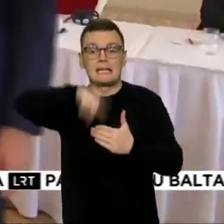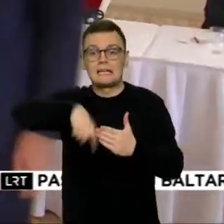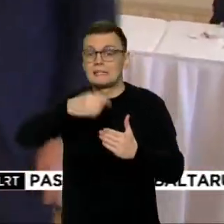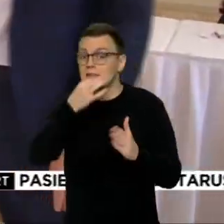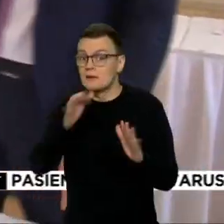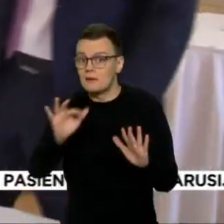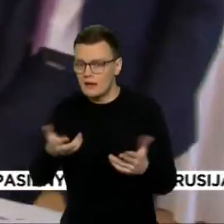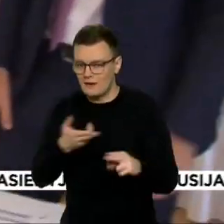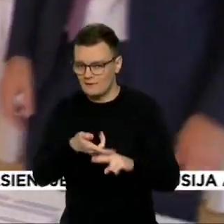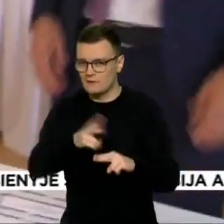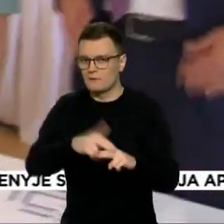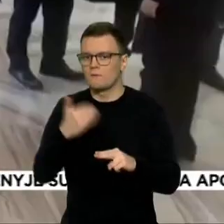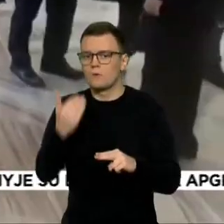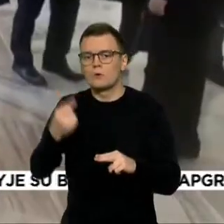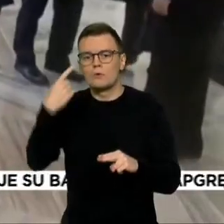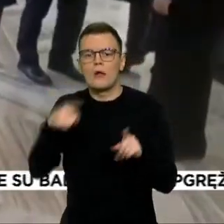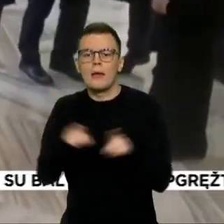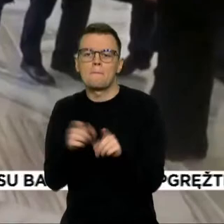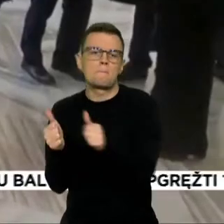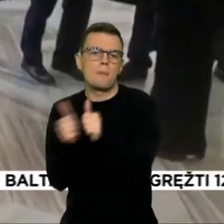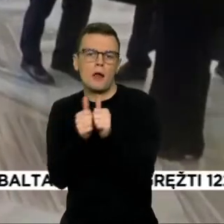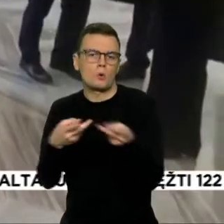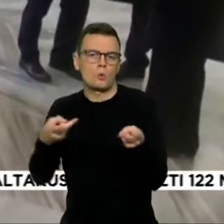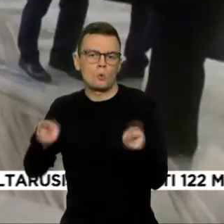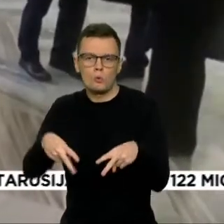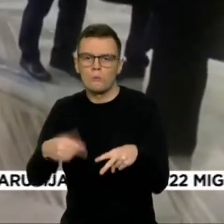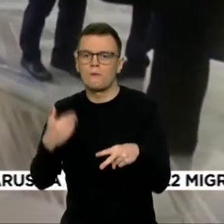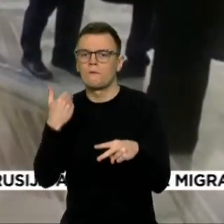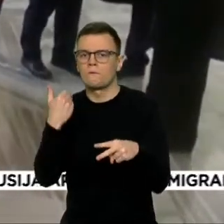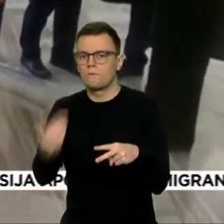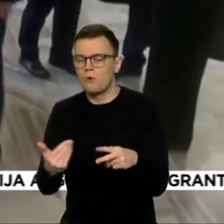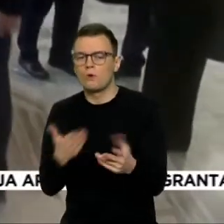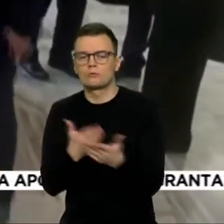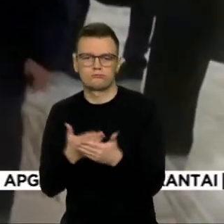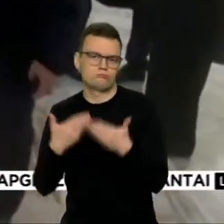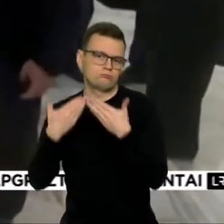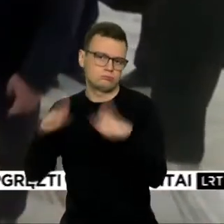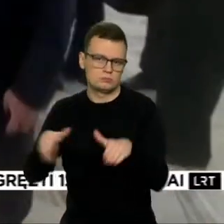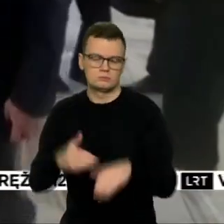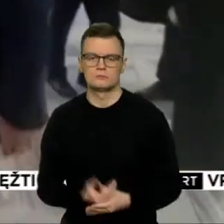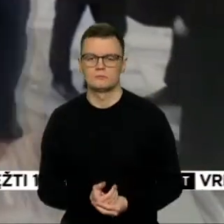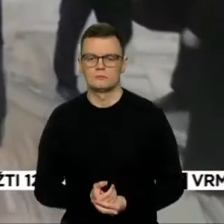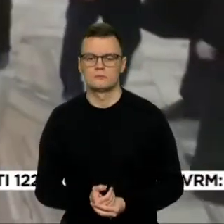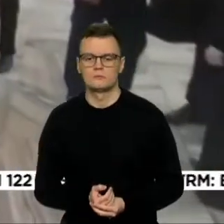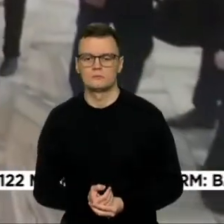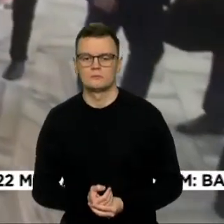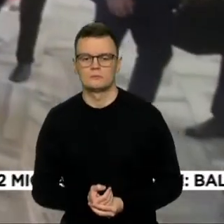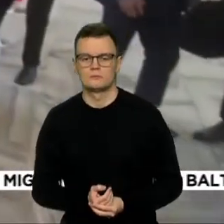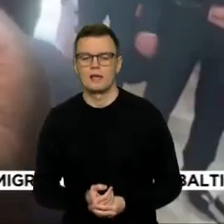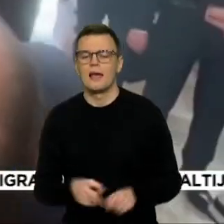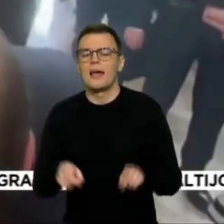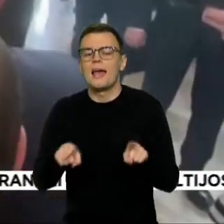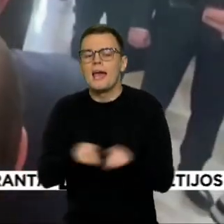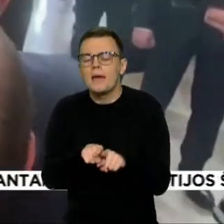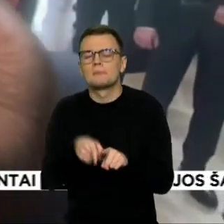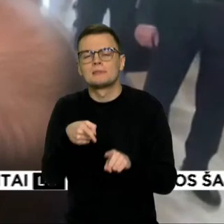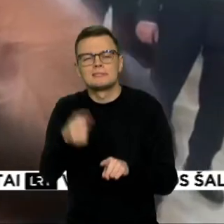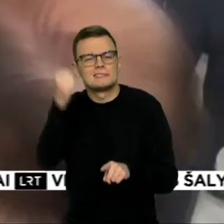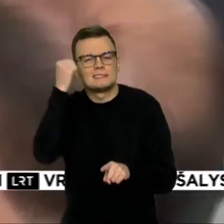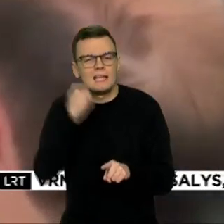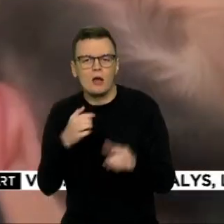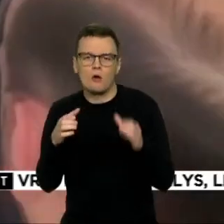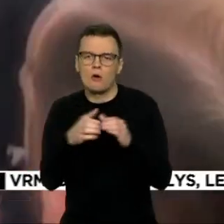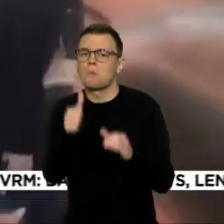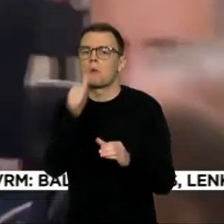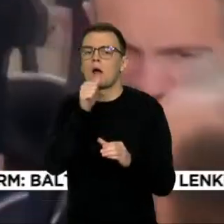labo kūrė partnerių klubą. Kiti sako, kad pagal narių sudėti šį primena jau egzistuojančias organizacijas. Pavyzdžiui, Europos saugumo